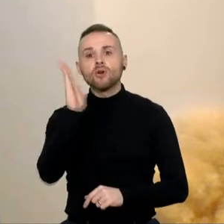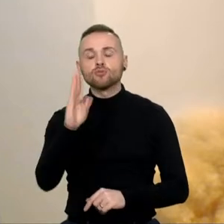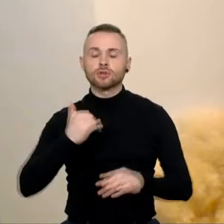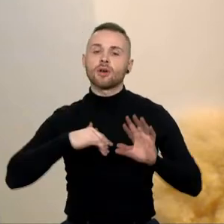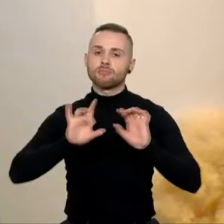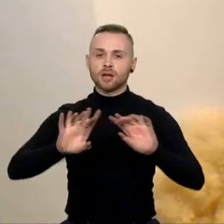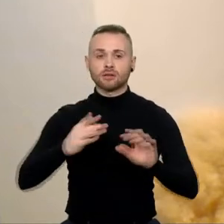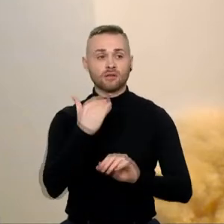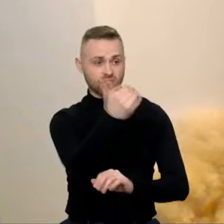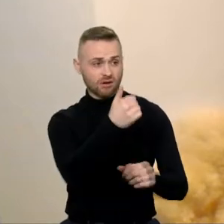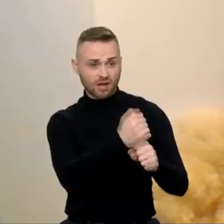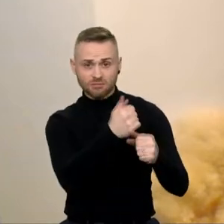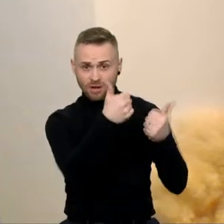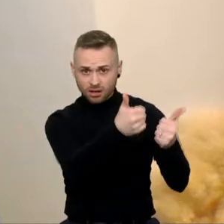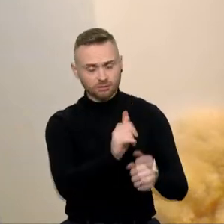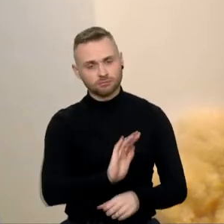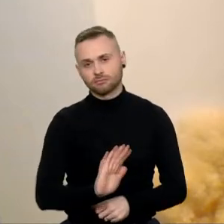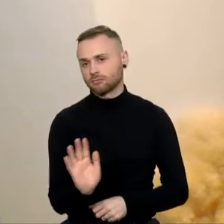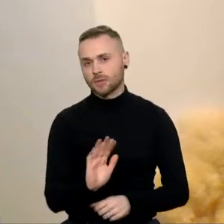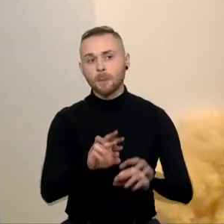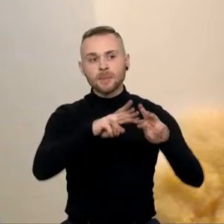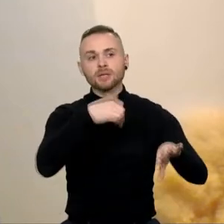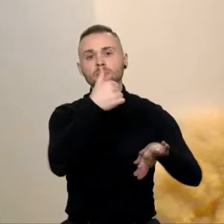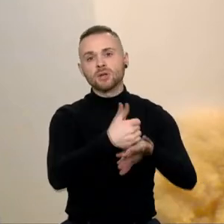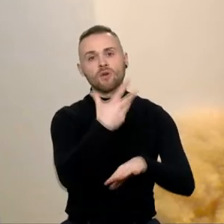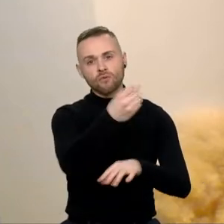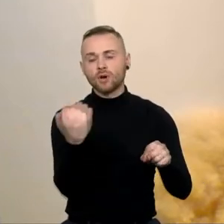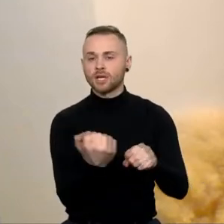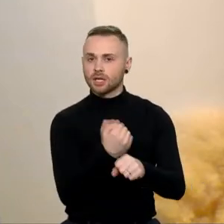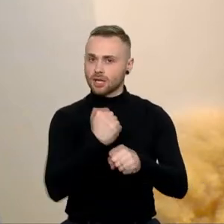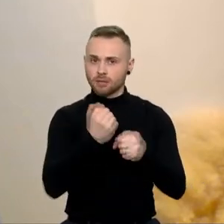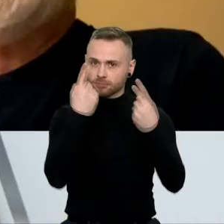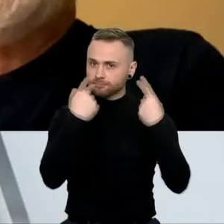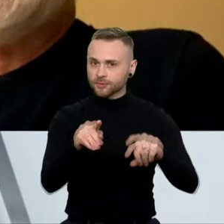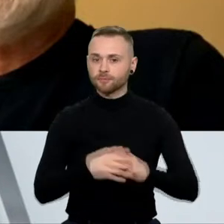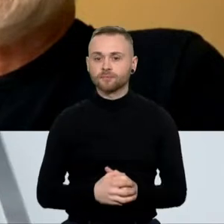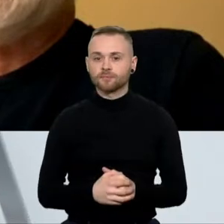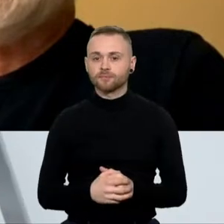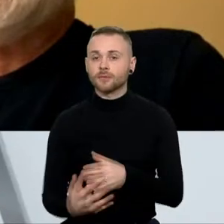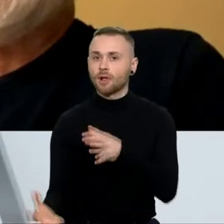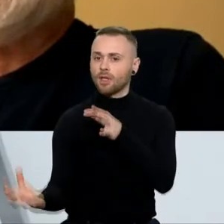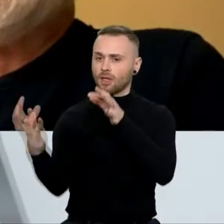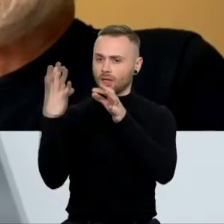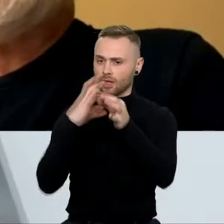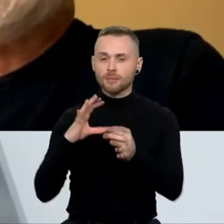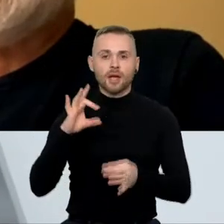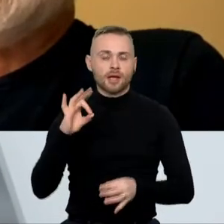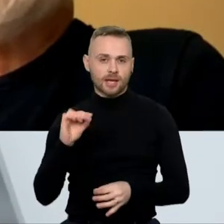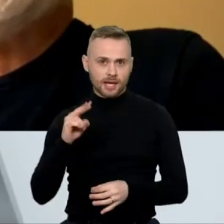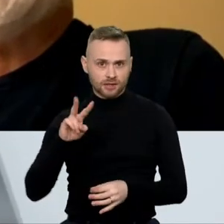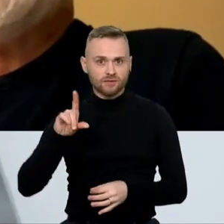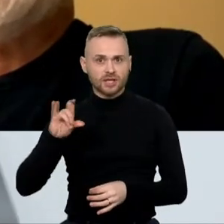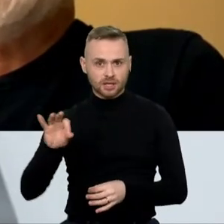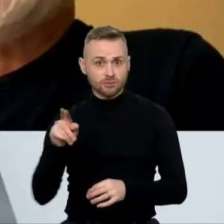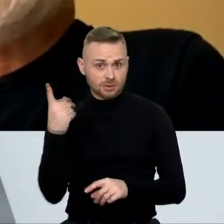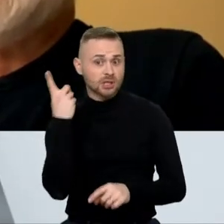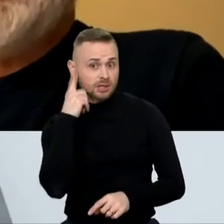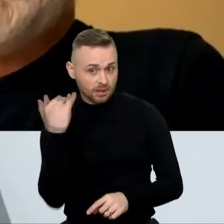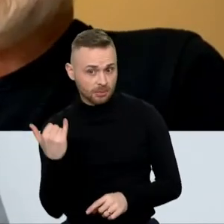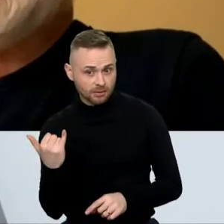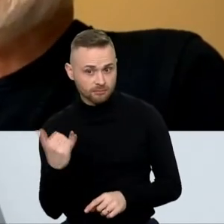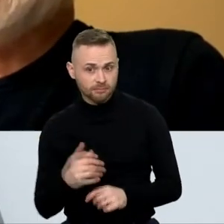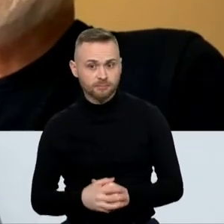nėra gera praktika. Vis dėlto premjero truputį kitokios pareigos. Taip, prie mūsų vėl prisijungė Eugenijus Gentvilas. Pone Gentvilai, girdit mus dabar?